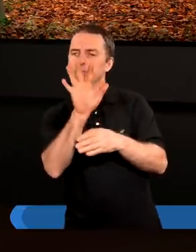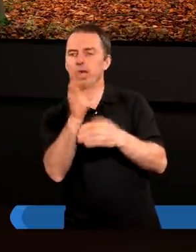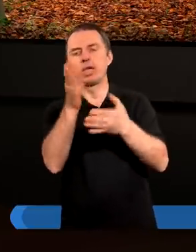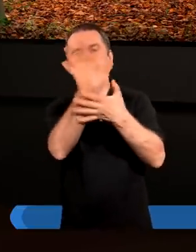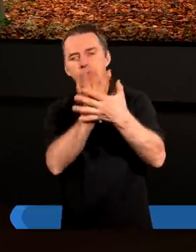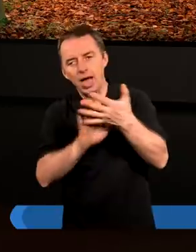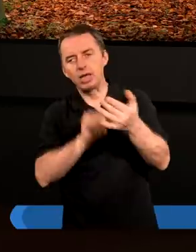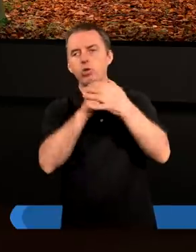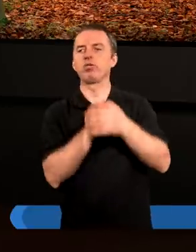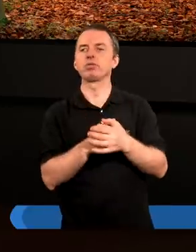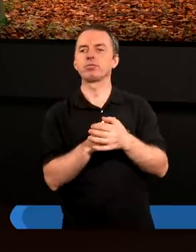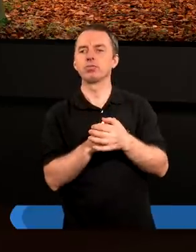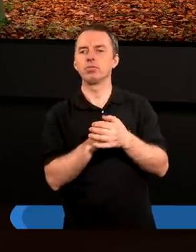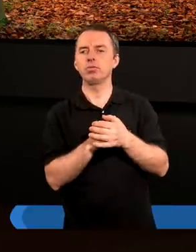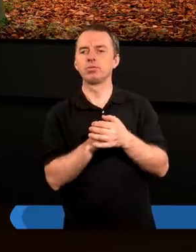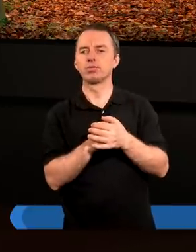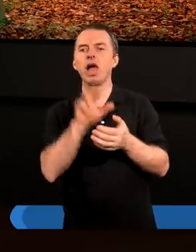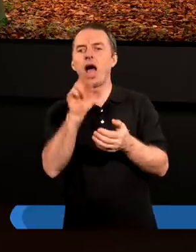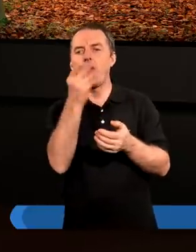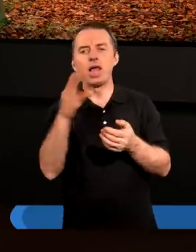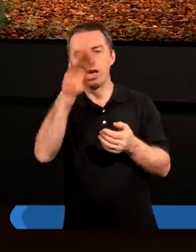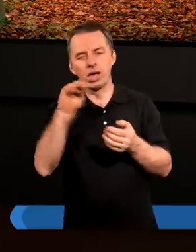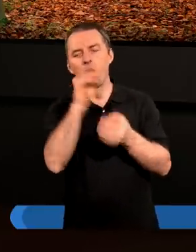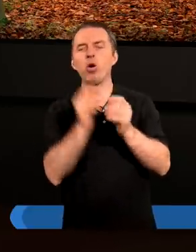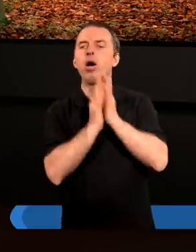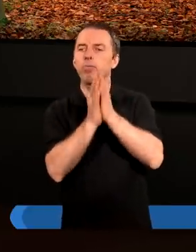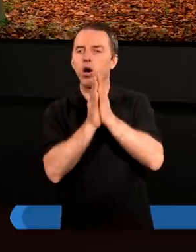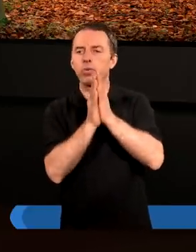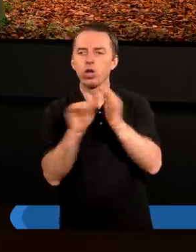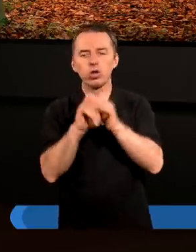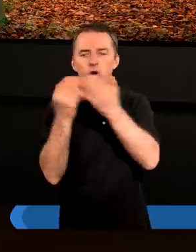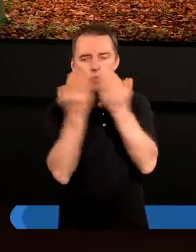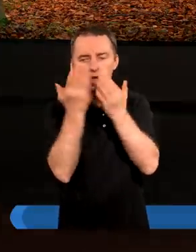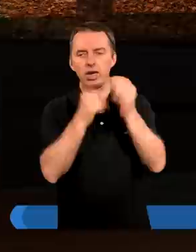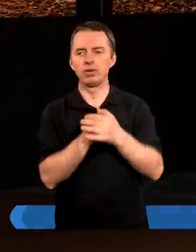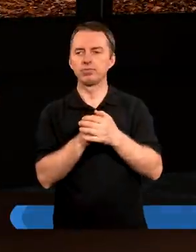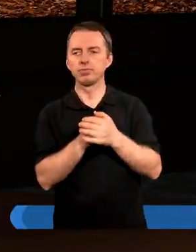tekstów i Halinkę poproszę o odczytanie.